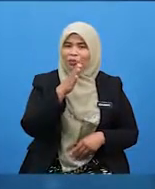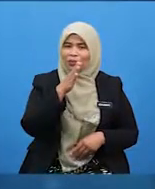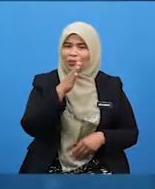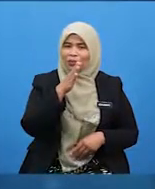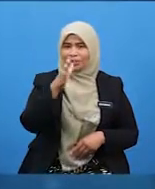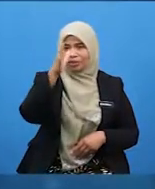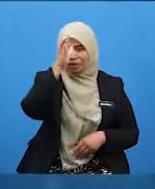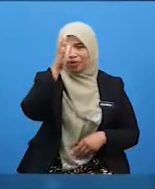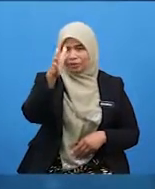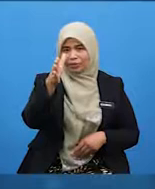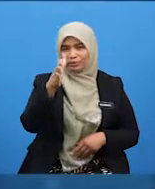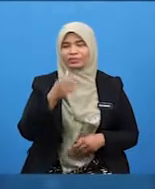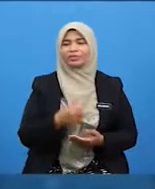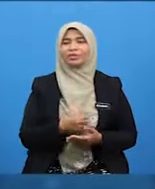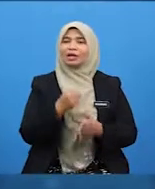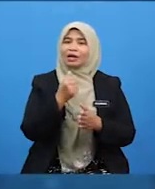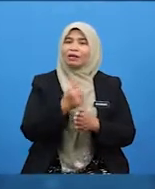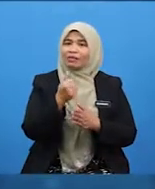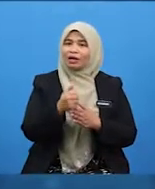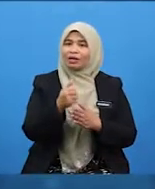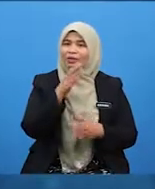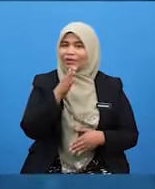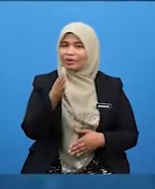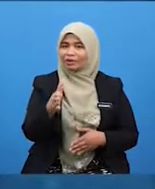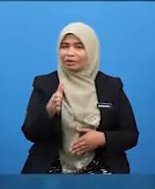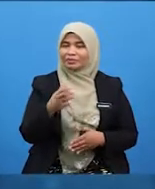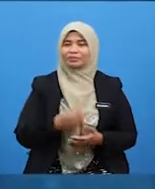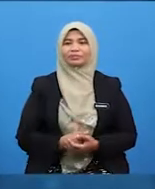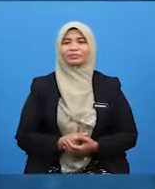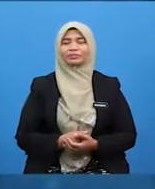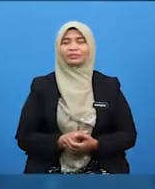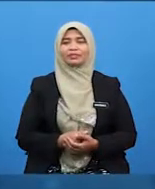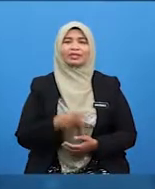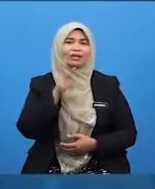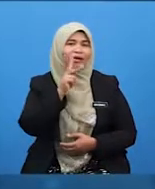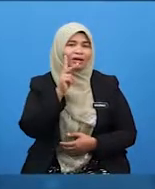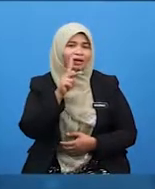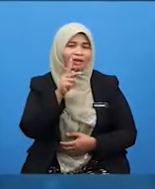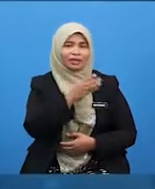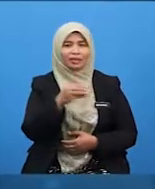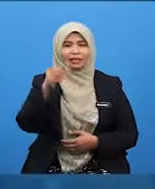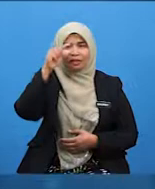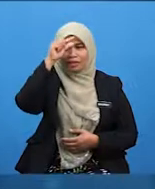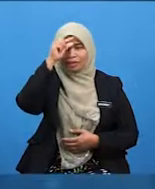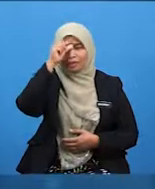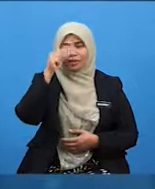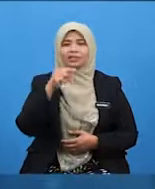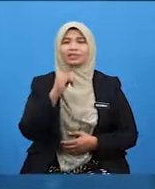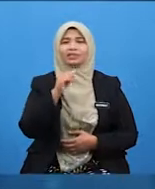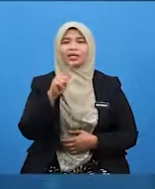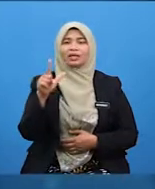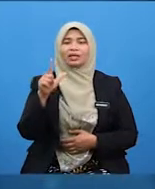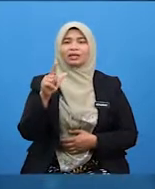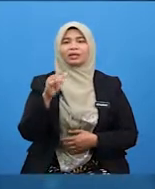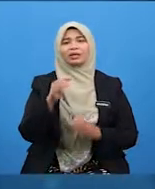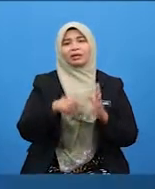atuk atau nenek? Kakak dan abang ialah orang yang lebih